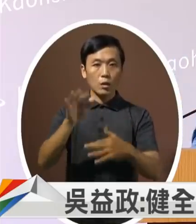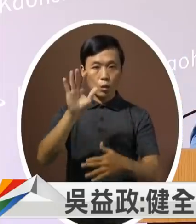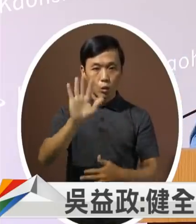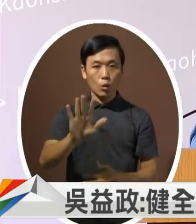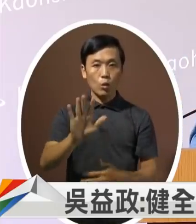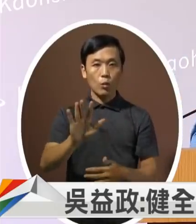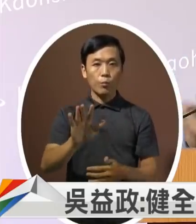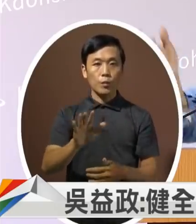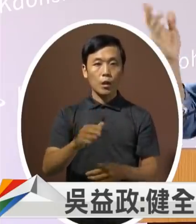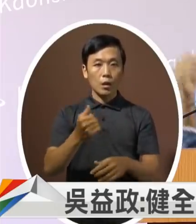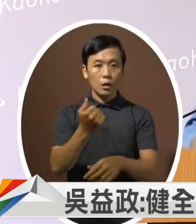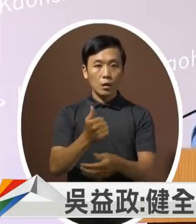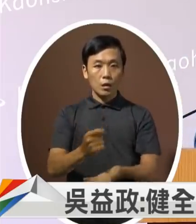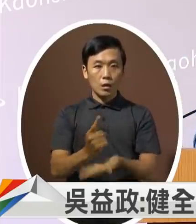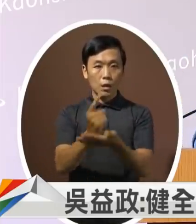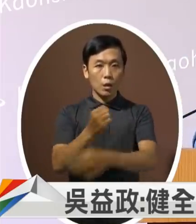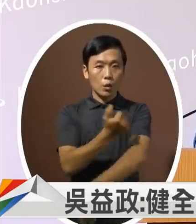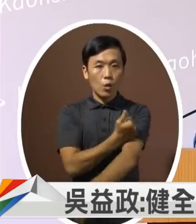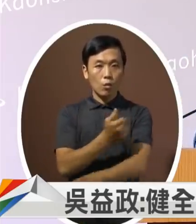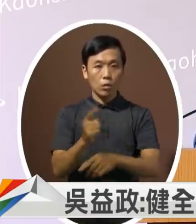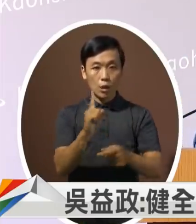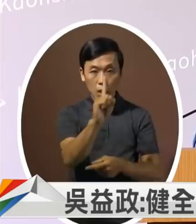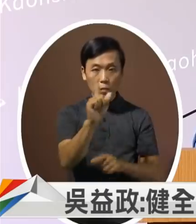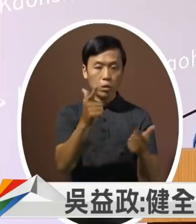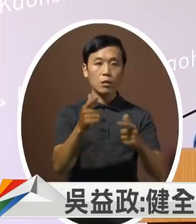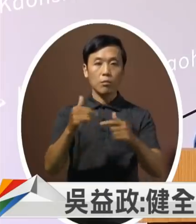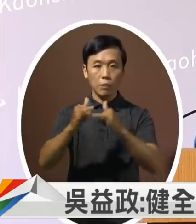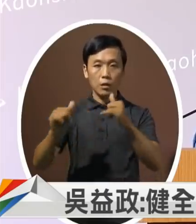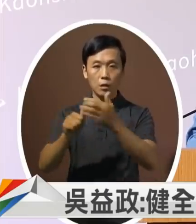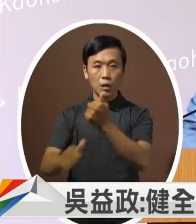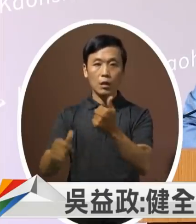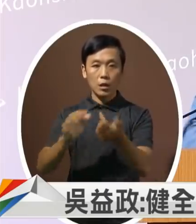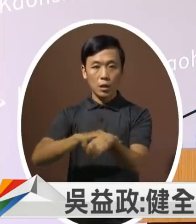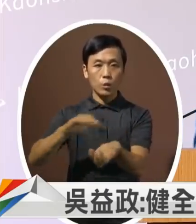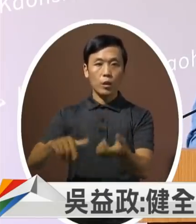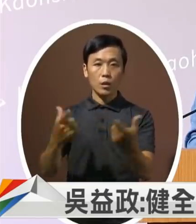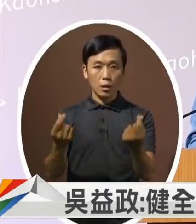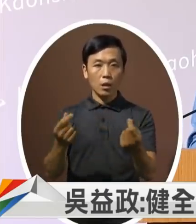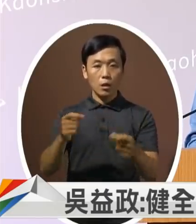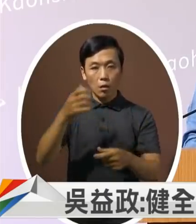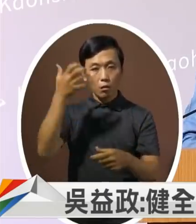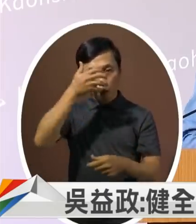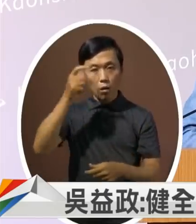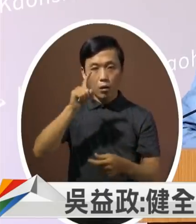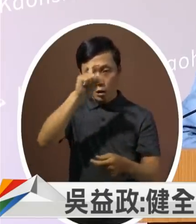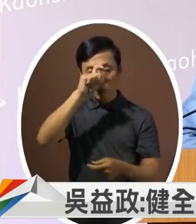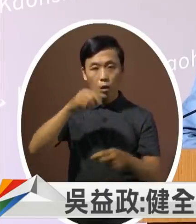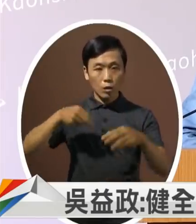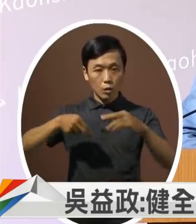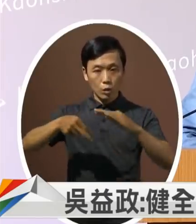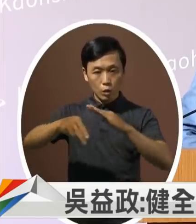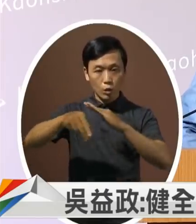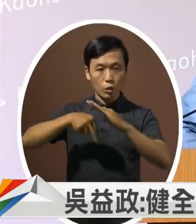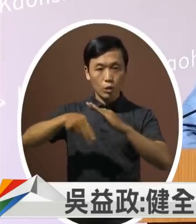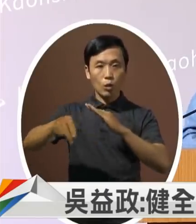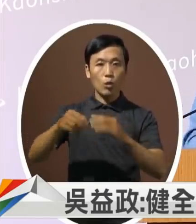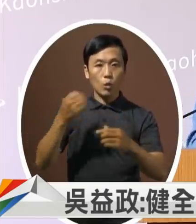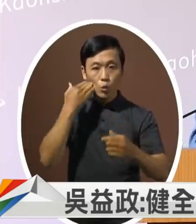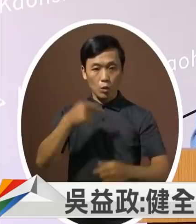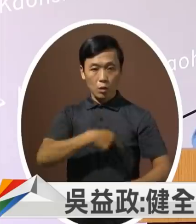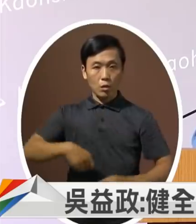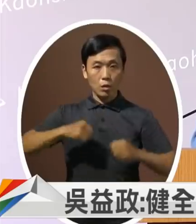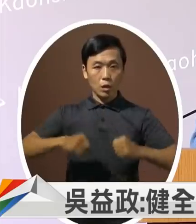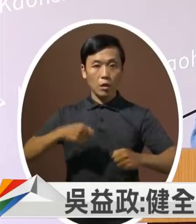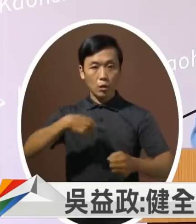不只是圣工医院包括我们的民生医院因为老人可能希望走一走当然更健康当然可以到